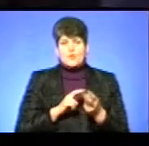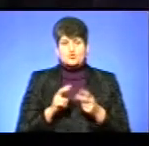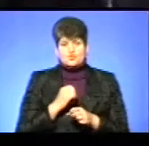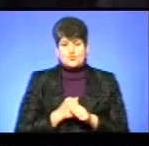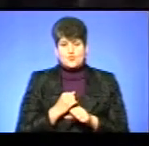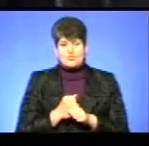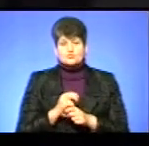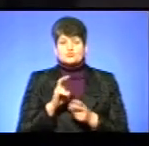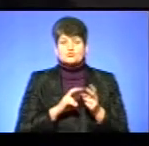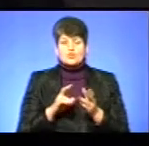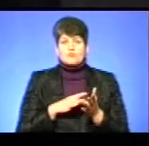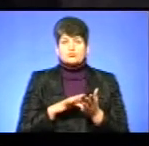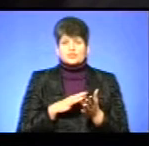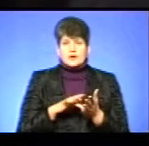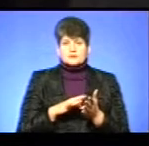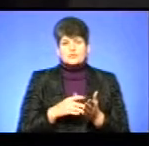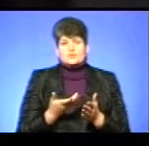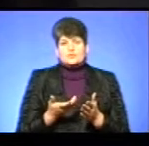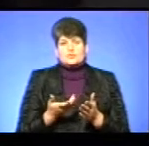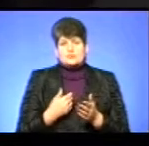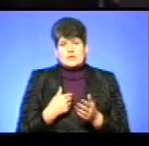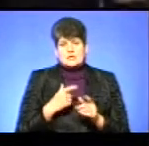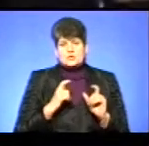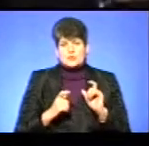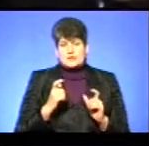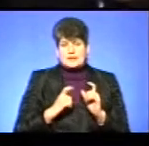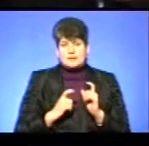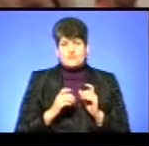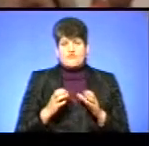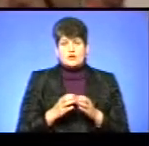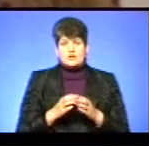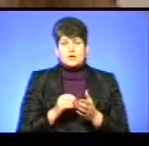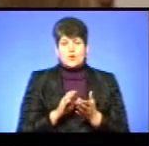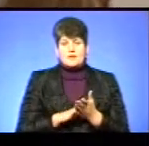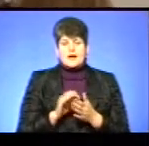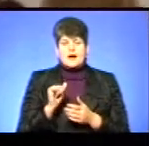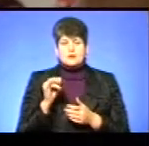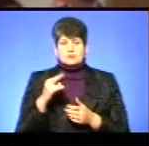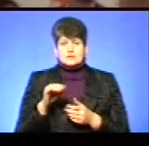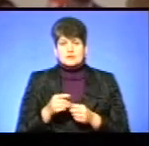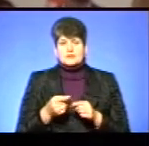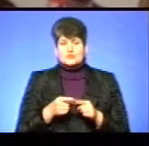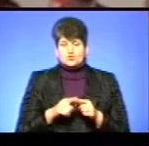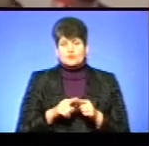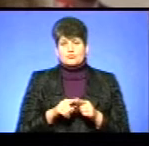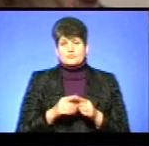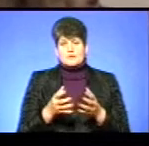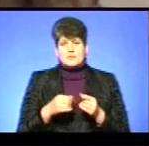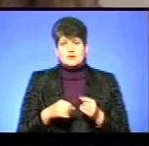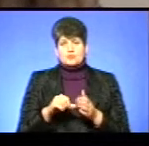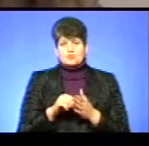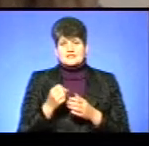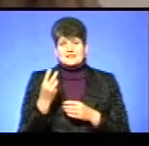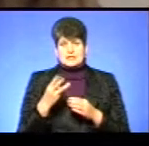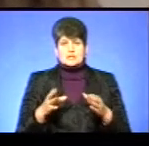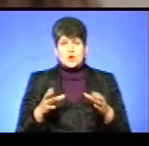Чекаю у сфері бухгалтерії, оскільки ми є студентами факультету обліку і аудиту. В рамках цього ярмарку брали участь 13 ув'єднаних громад.